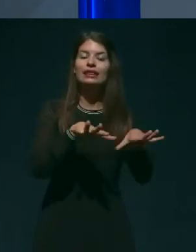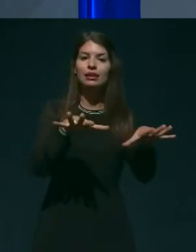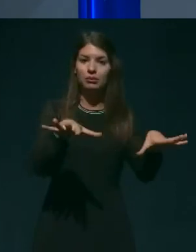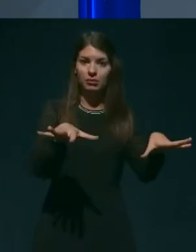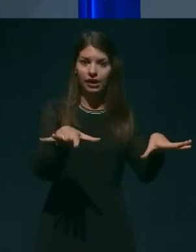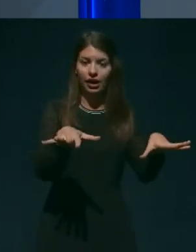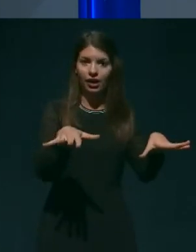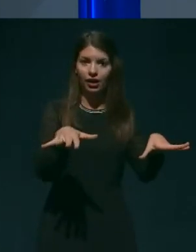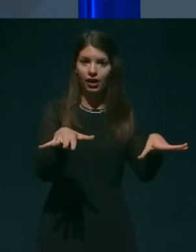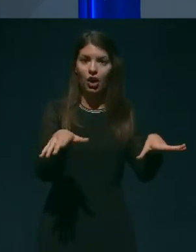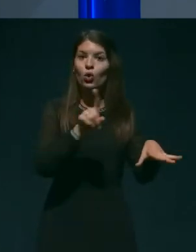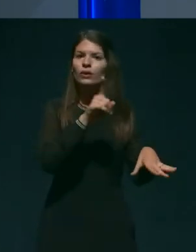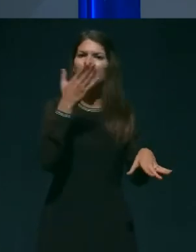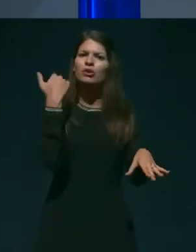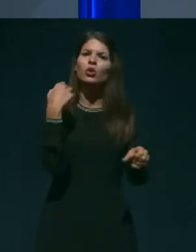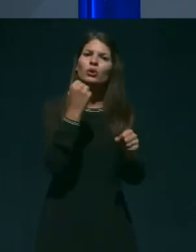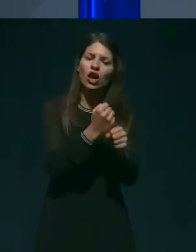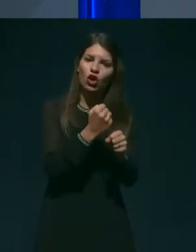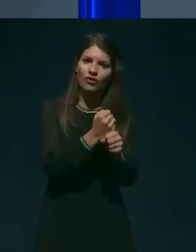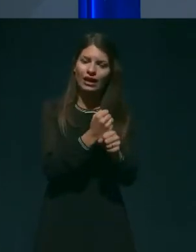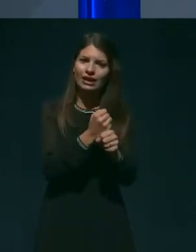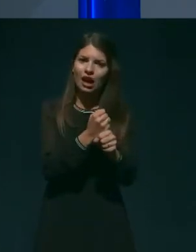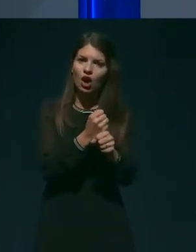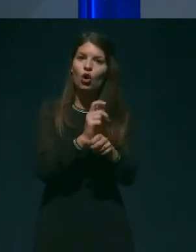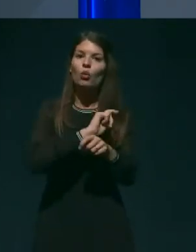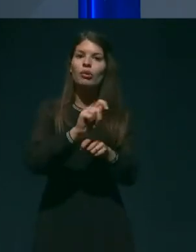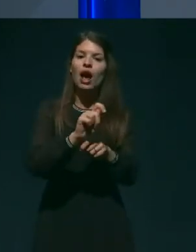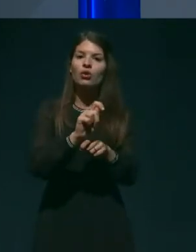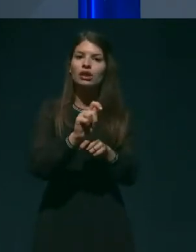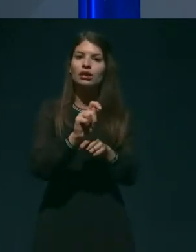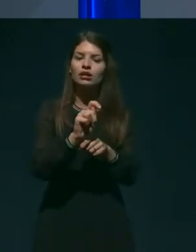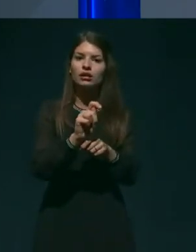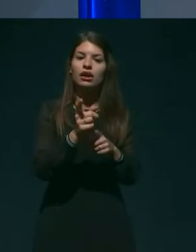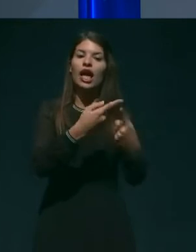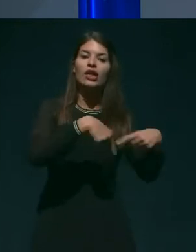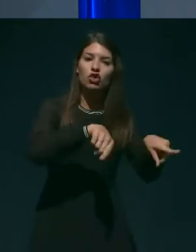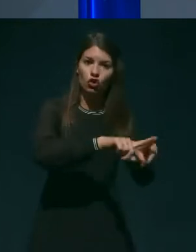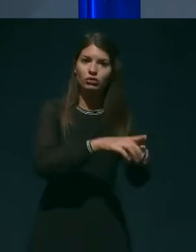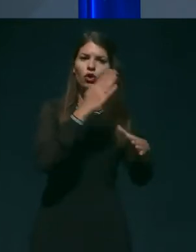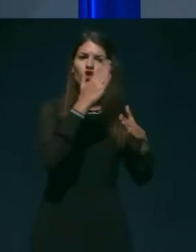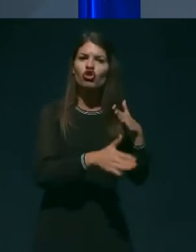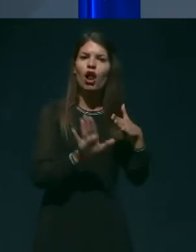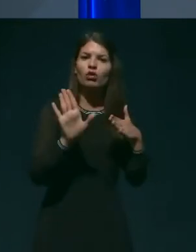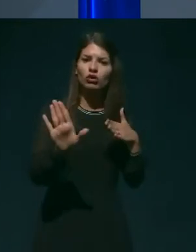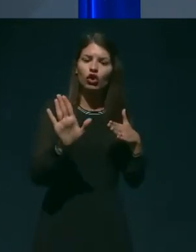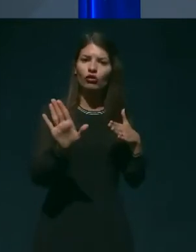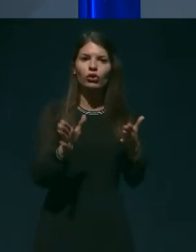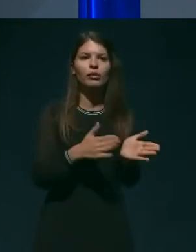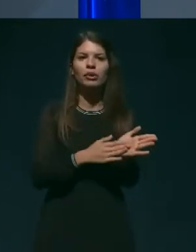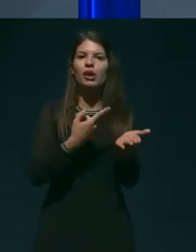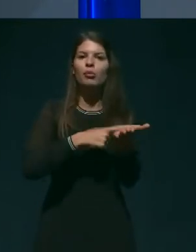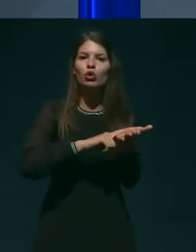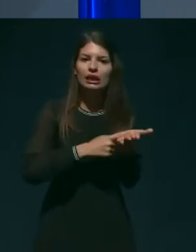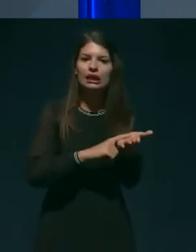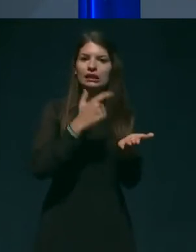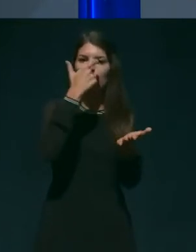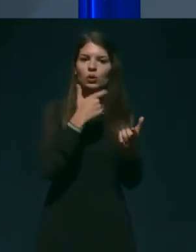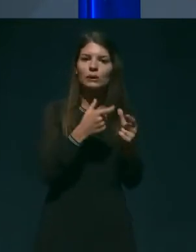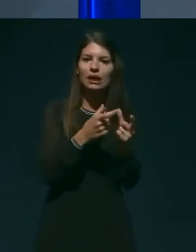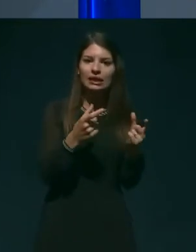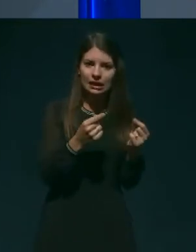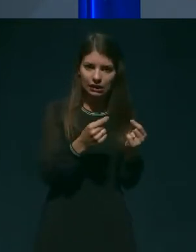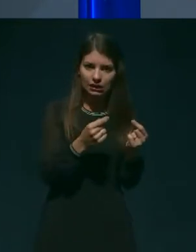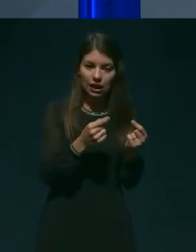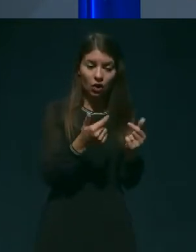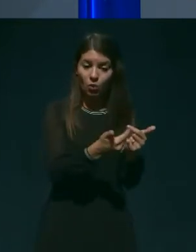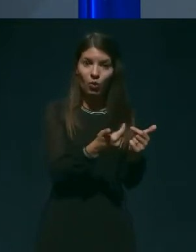delovanja upravnih enot izteklo, bodi si potni list, bodi si vsebna izkaznica, ki jih bojo nujno